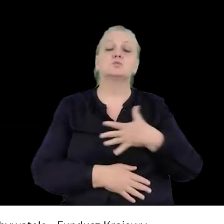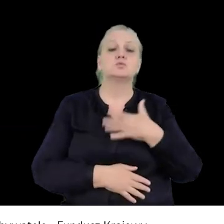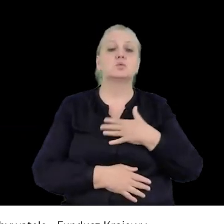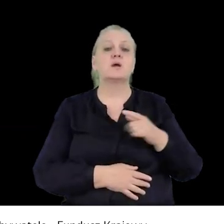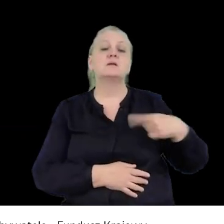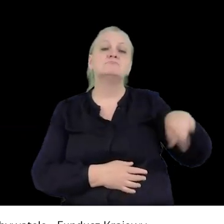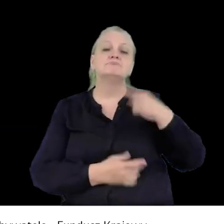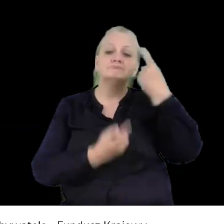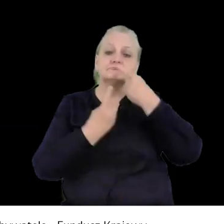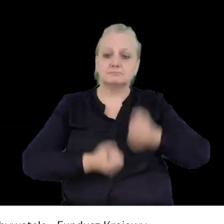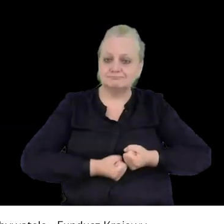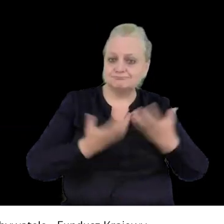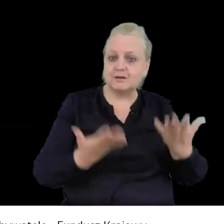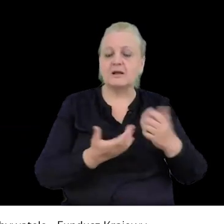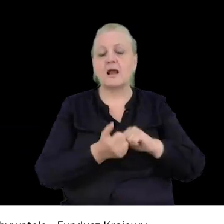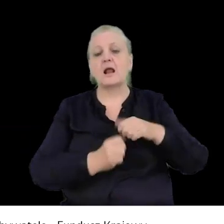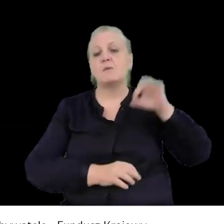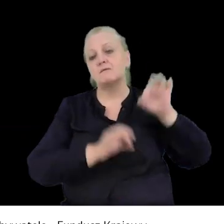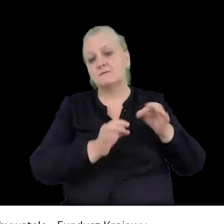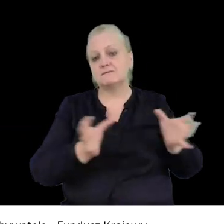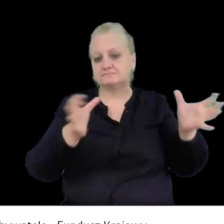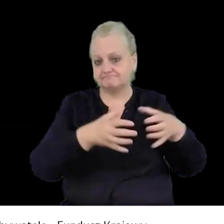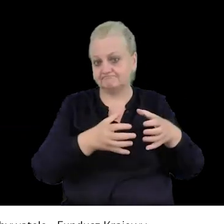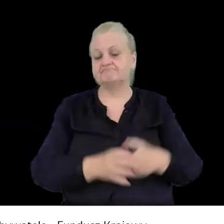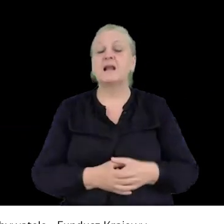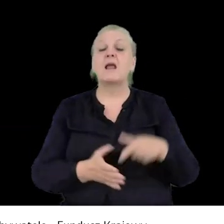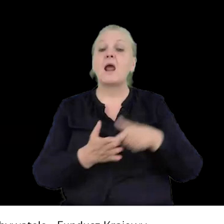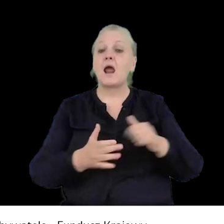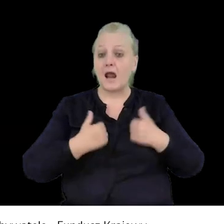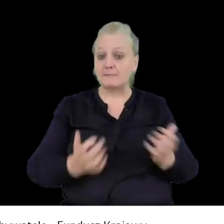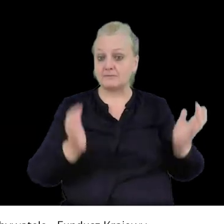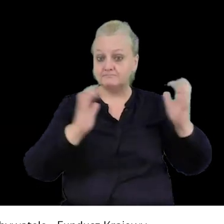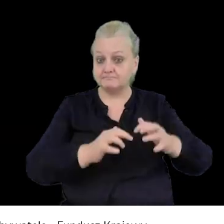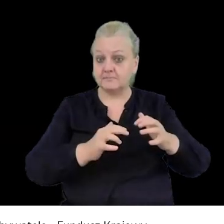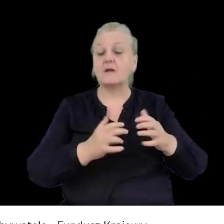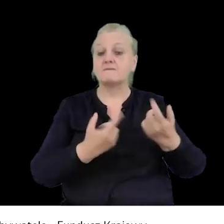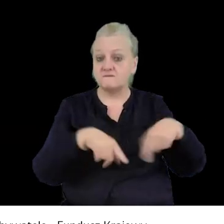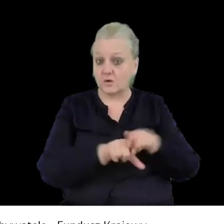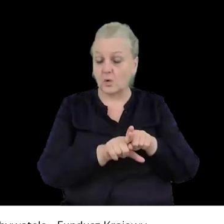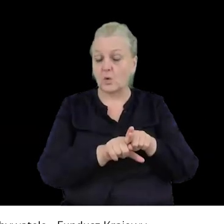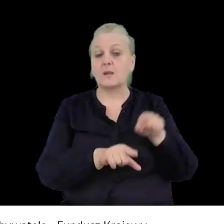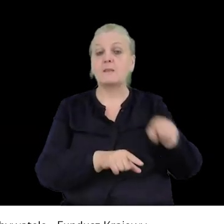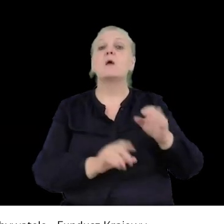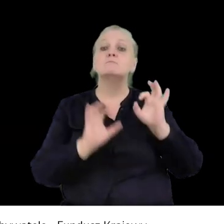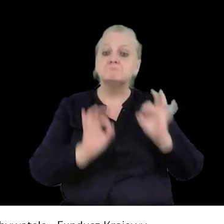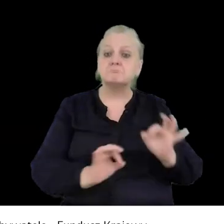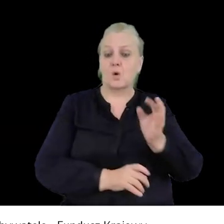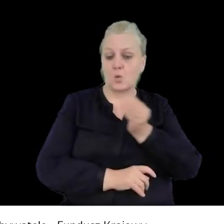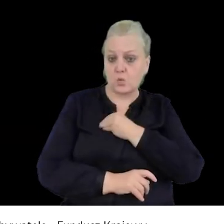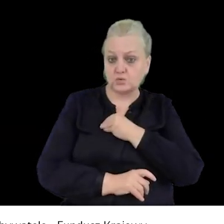stanowiska, albo przeprowadzenie obrad. I żeby zgromadzenie mogło się odbywać, żeby było zgromadzeniem legalnym,